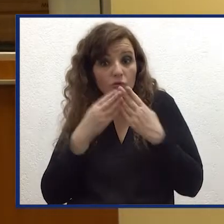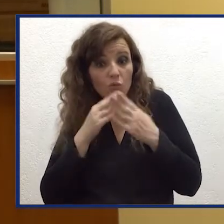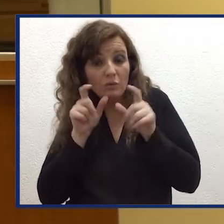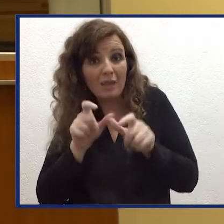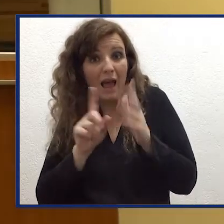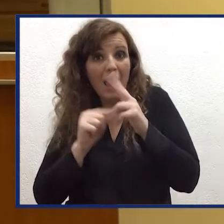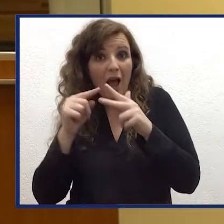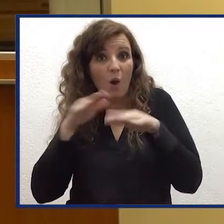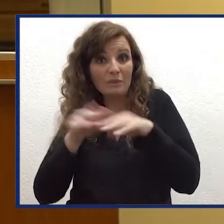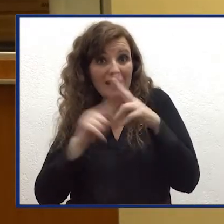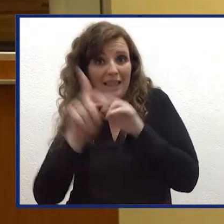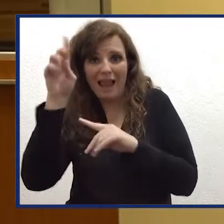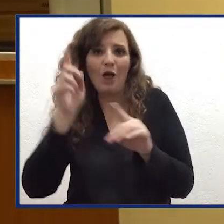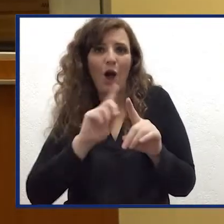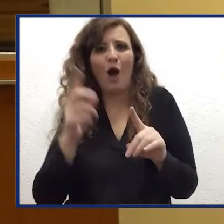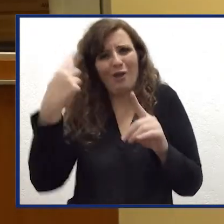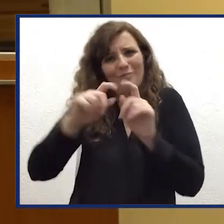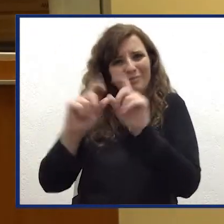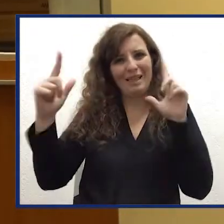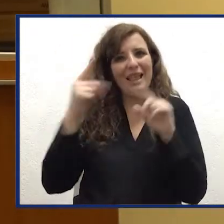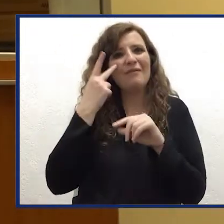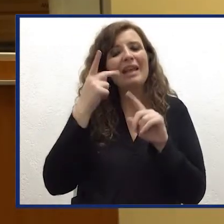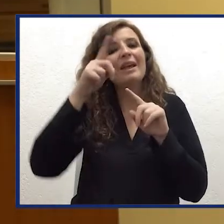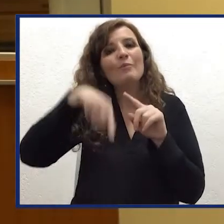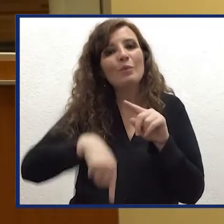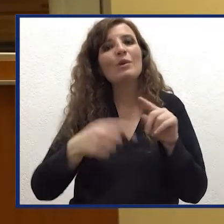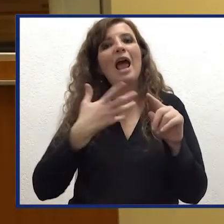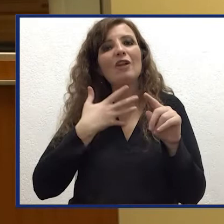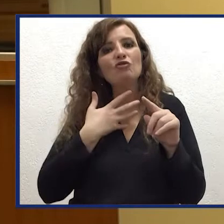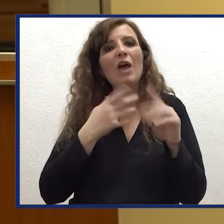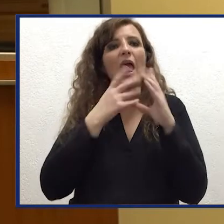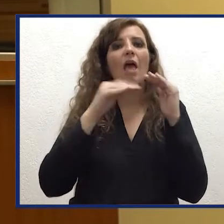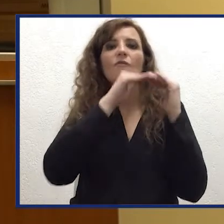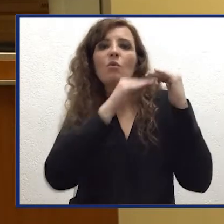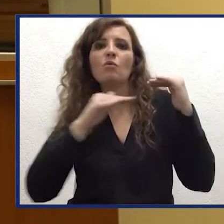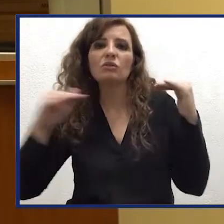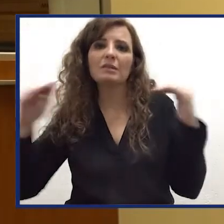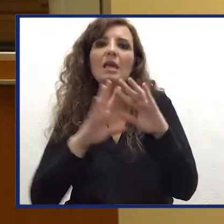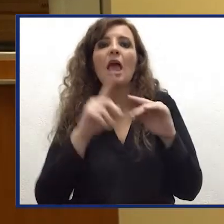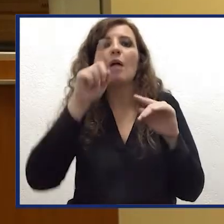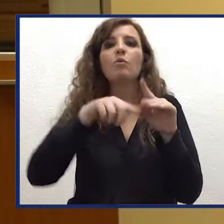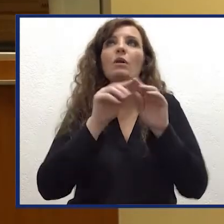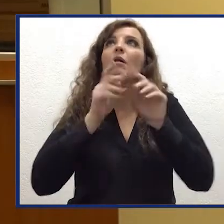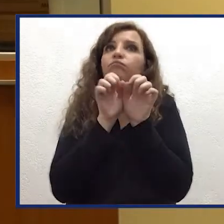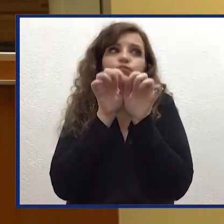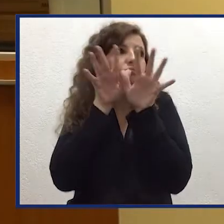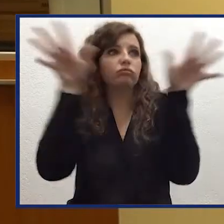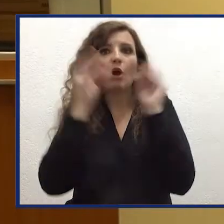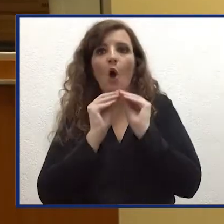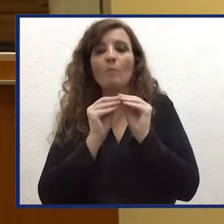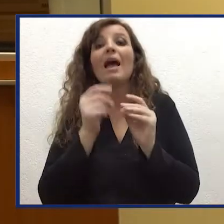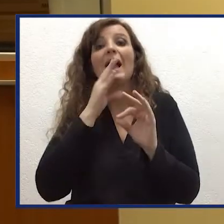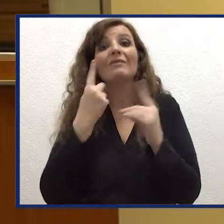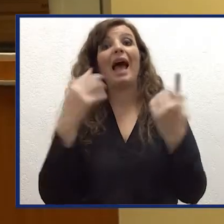studiare e analizzare da satellite. In questa animazione vediamo per esempio sia dei flussi piroclastici sia l'attività